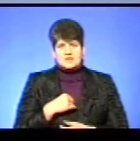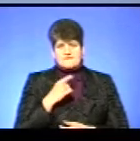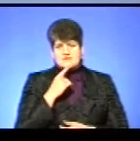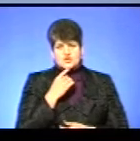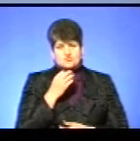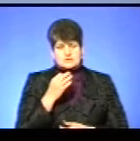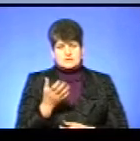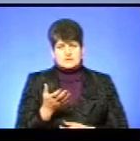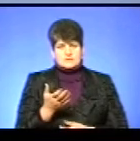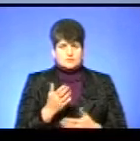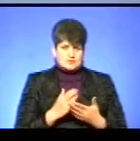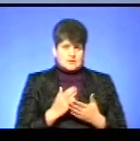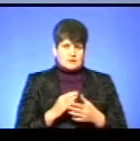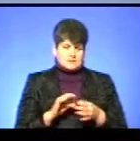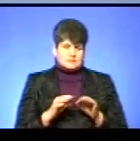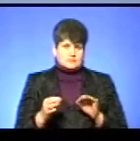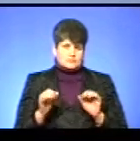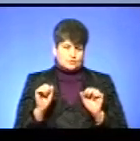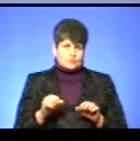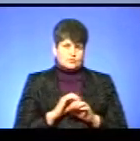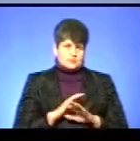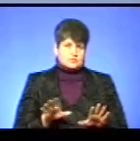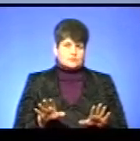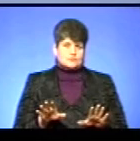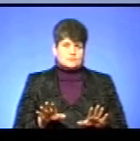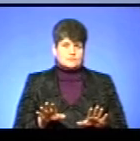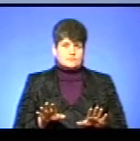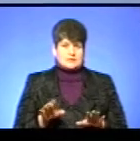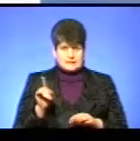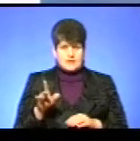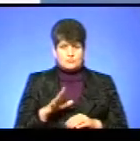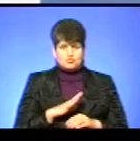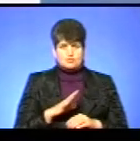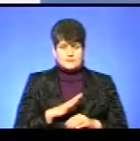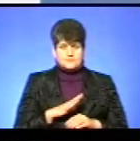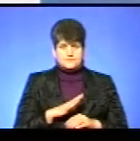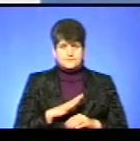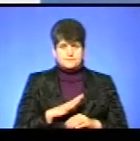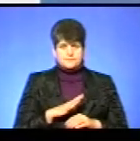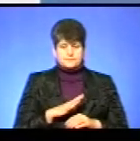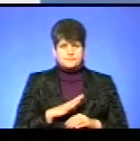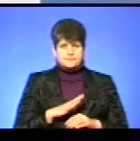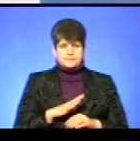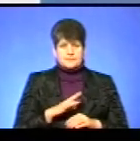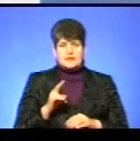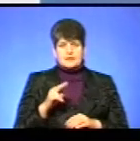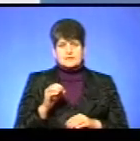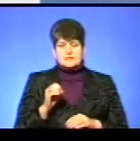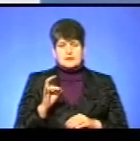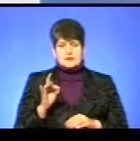сказати. Є логічний такий варіант, чи ні, чи він не має навіть? А там була подія диратизація.